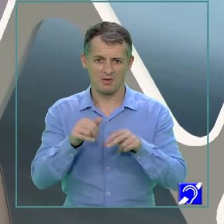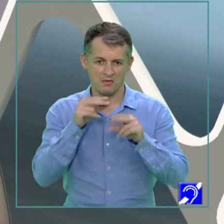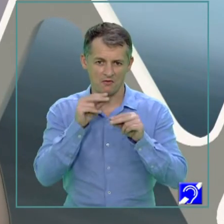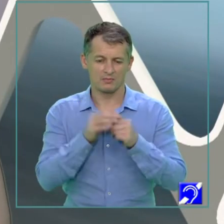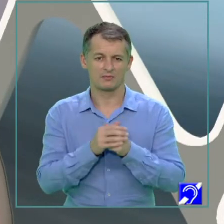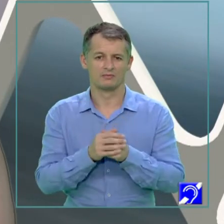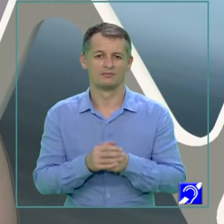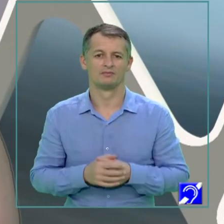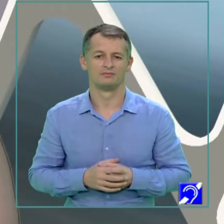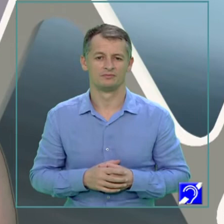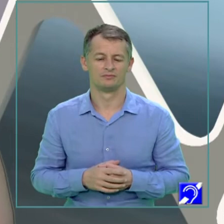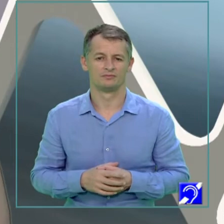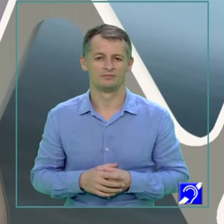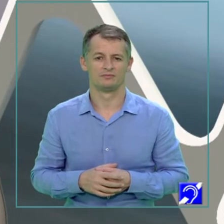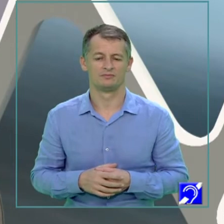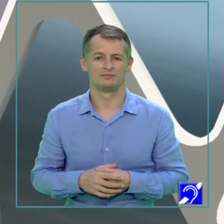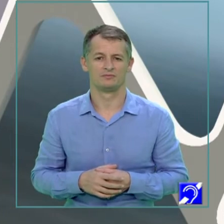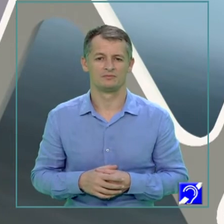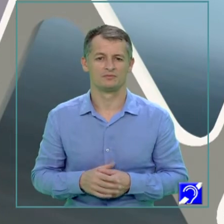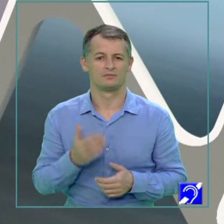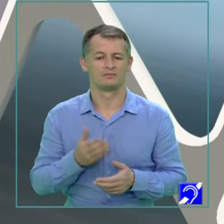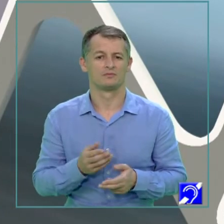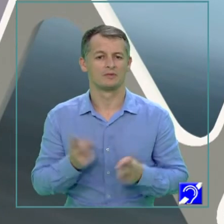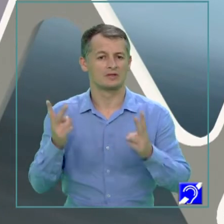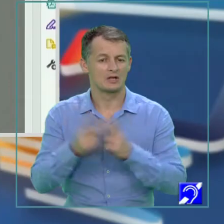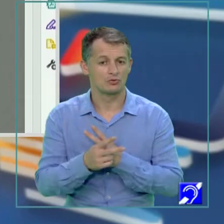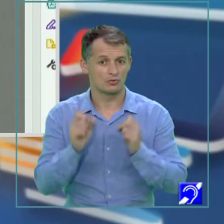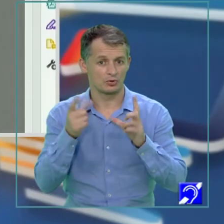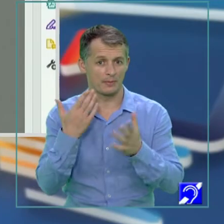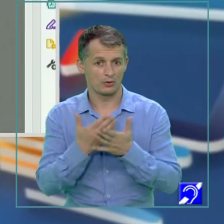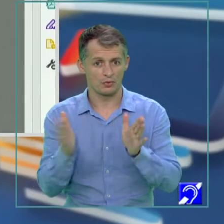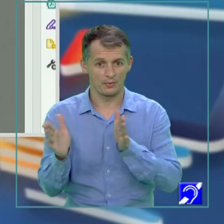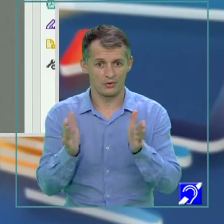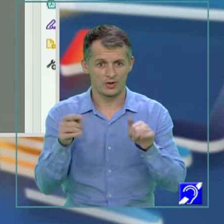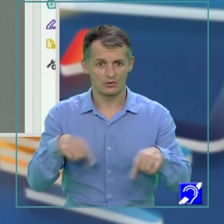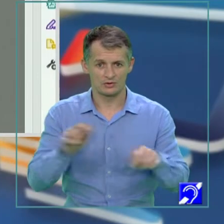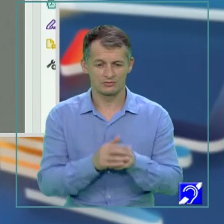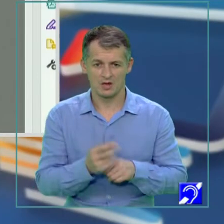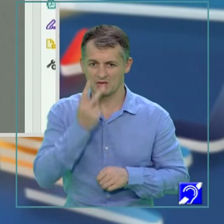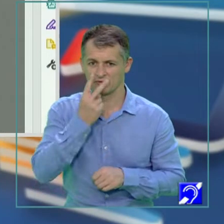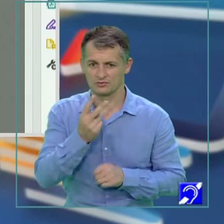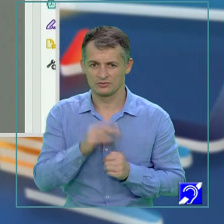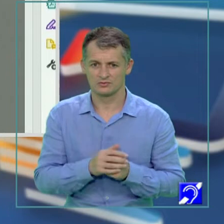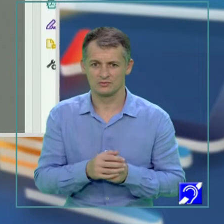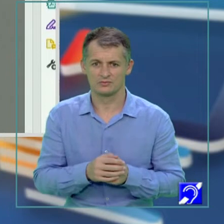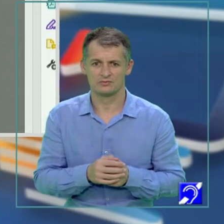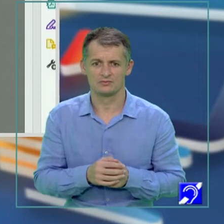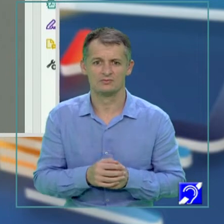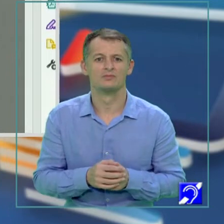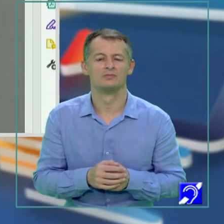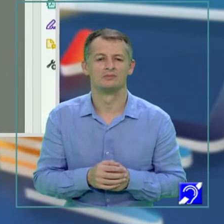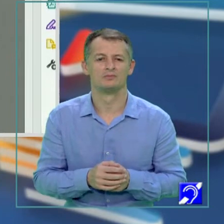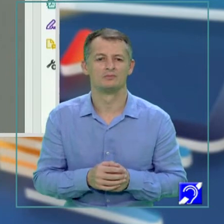surprinzătoare pentru vremurile noastre. Uitați-vă, cred că ați remarcat grafia pasări.